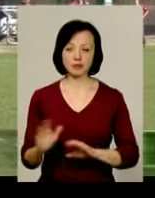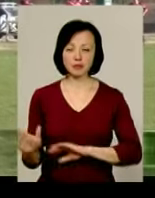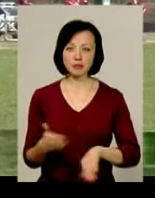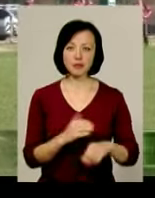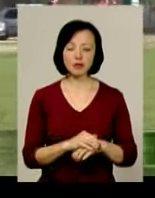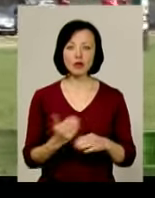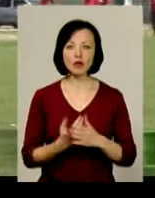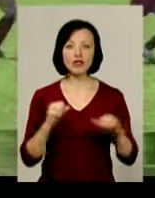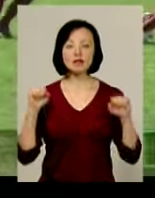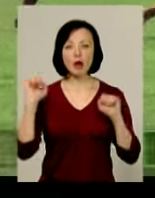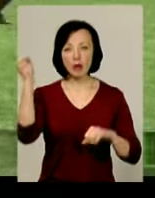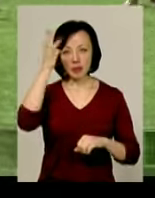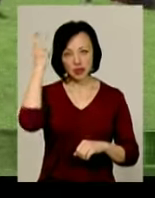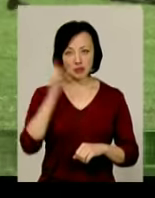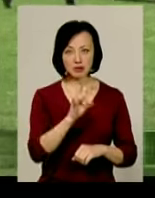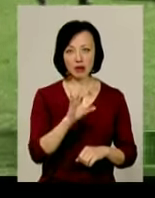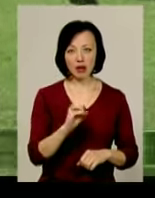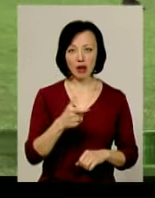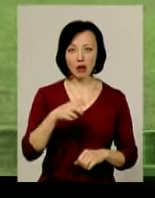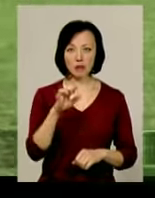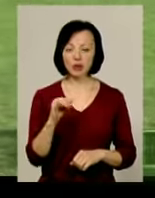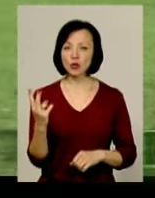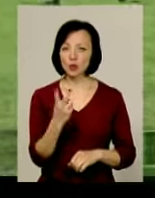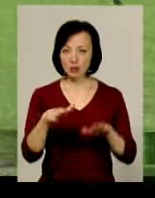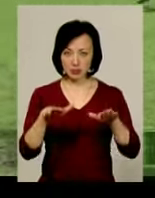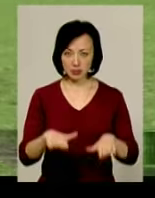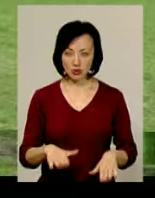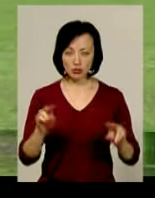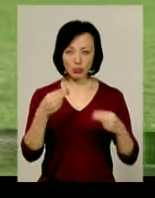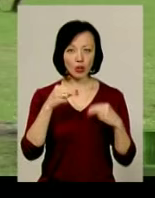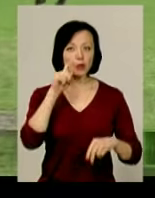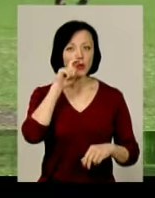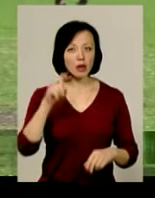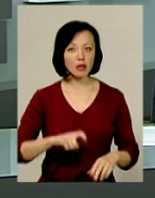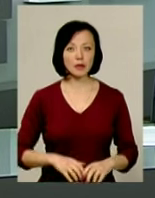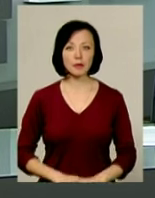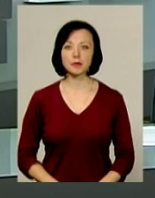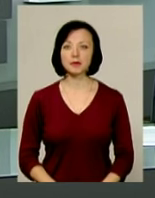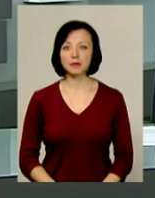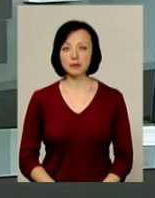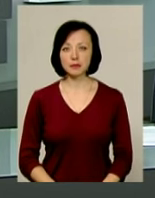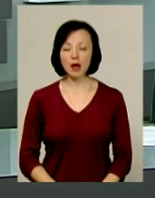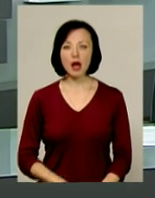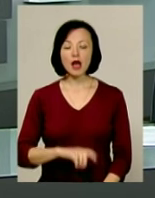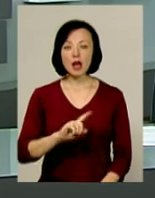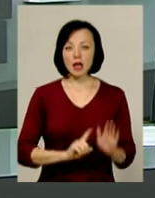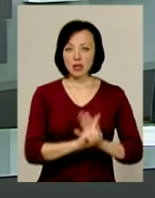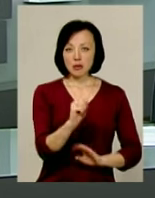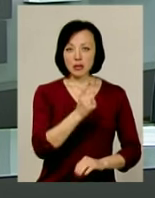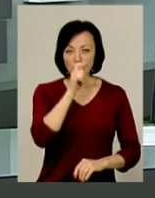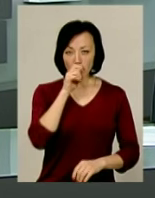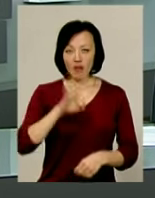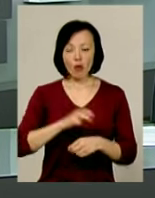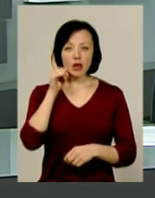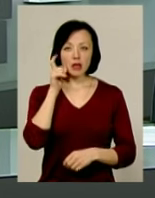Новини спорту. Хмельницькі регбісти стали другими на стартових іграх Чемпіонату України. З 1 квітня хворі на